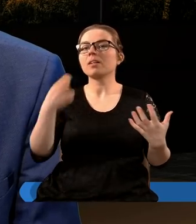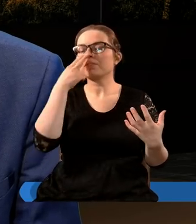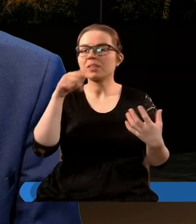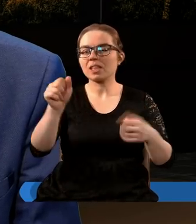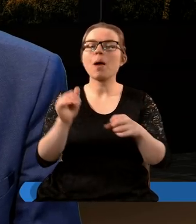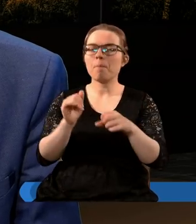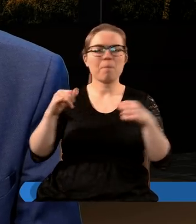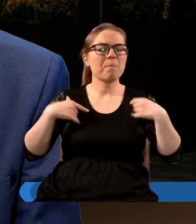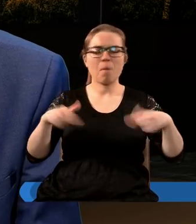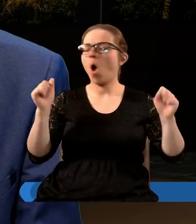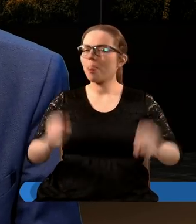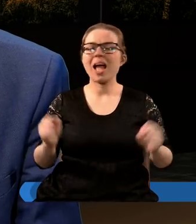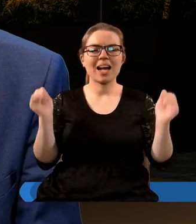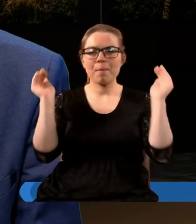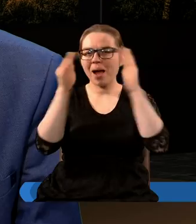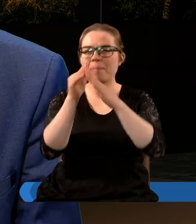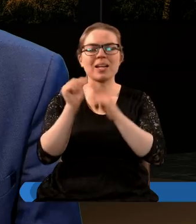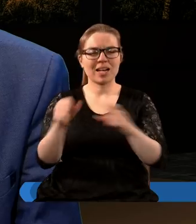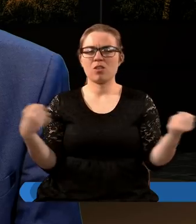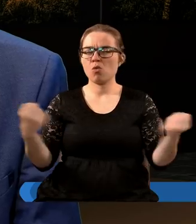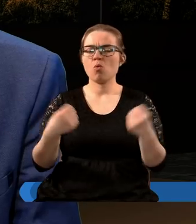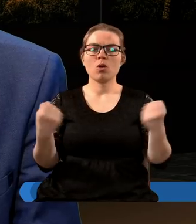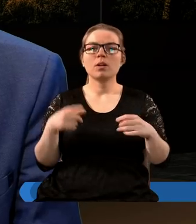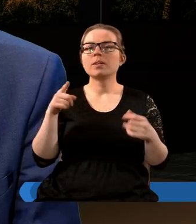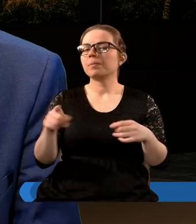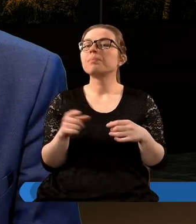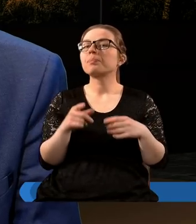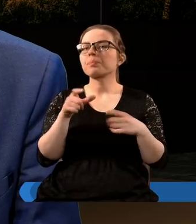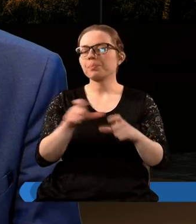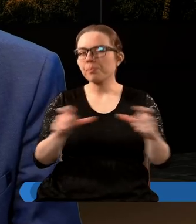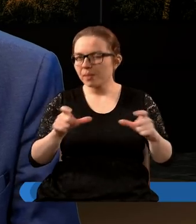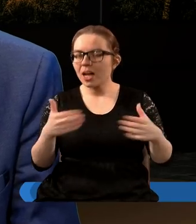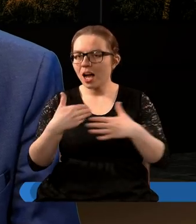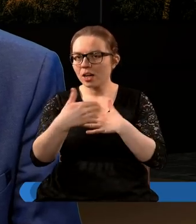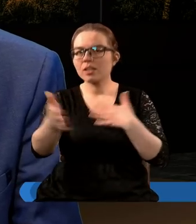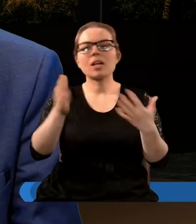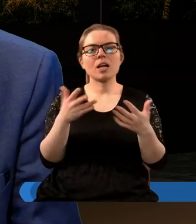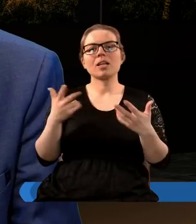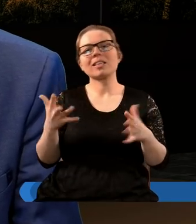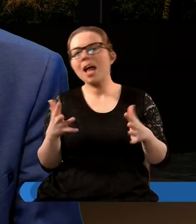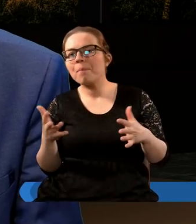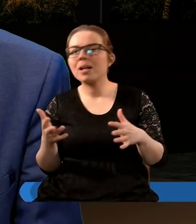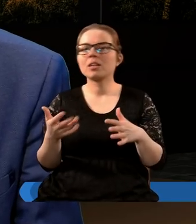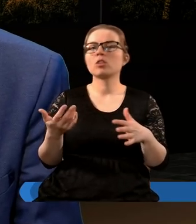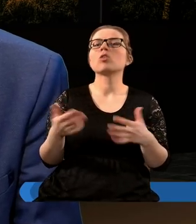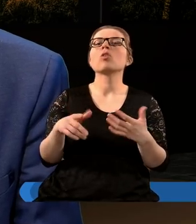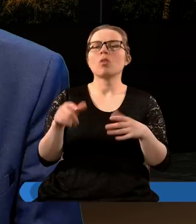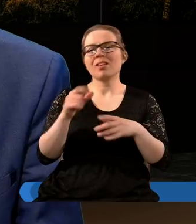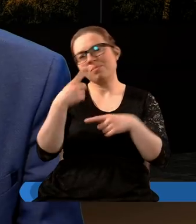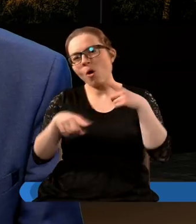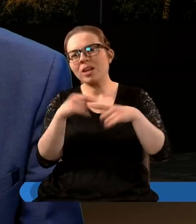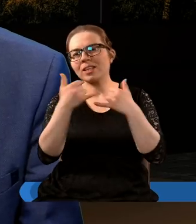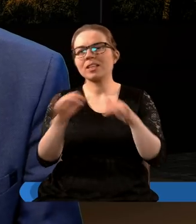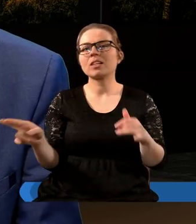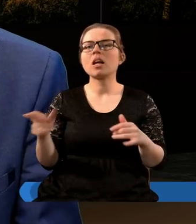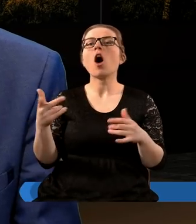potęga papieska po tym chwilowym czasie niebytu w sensie politycznym